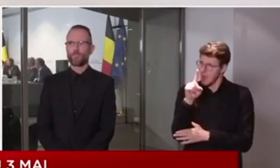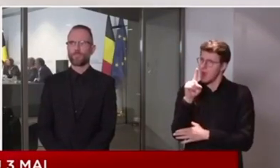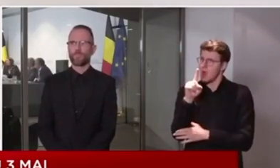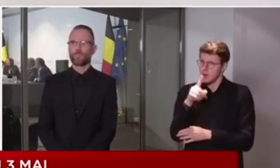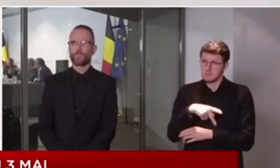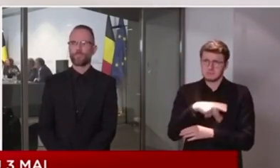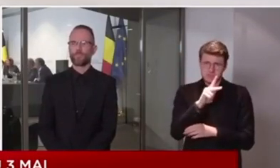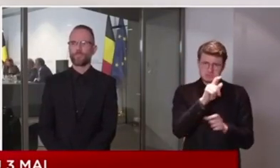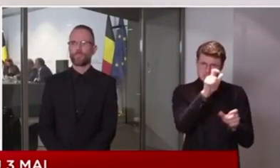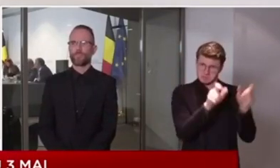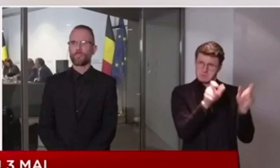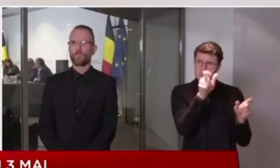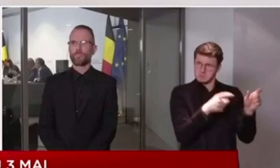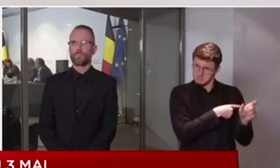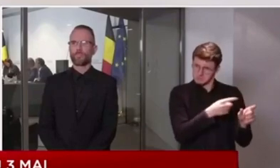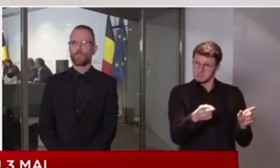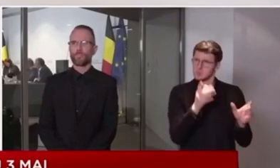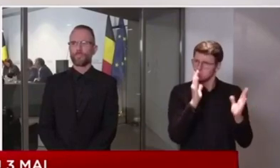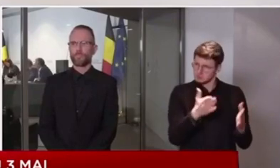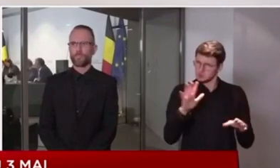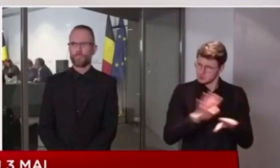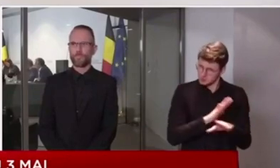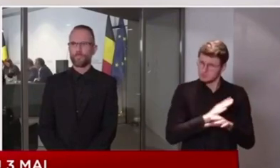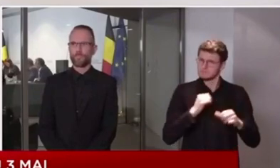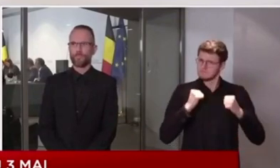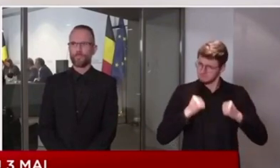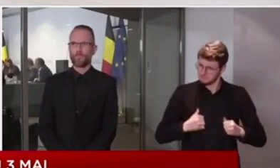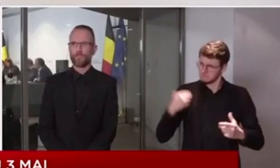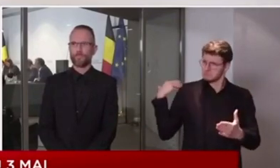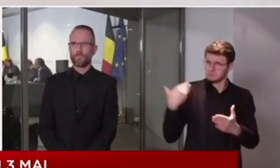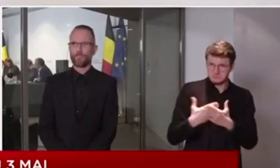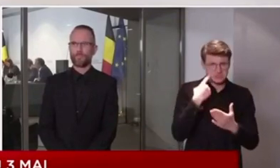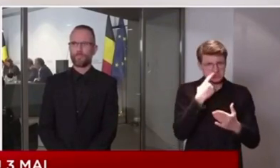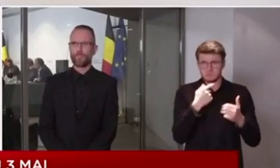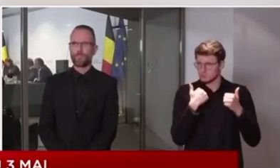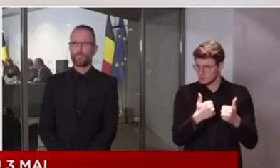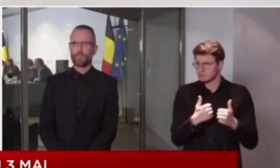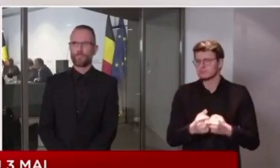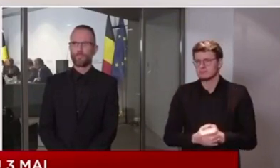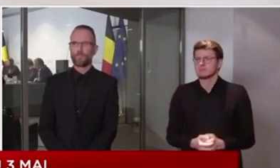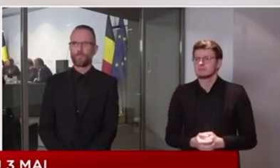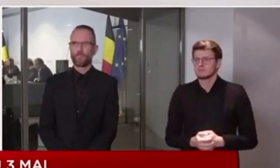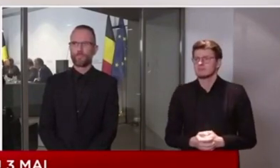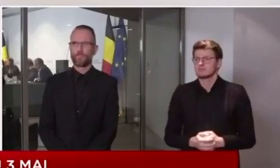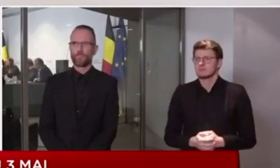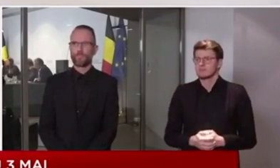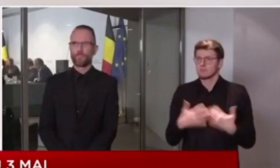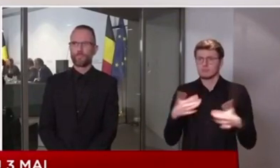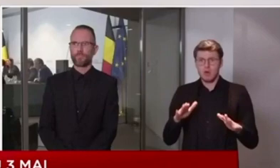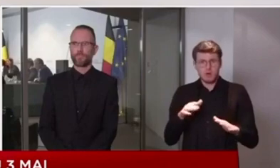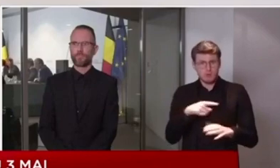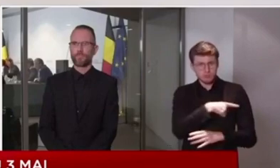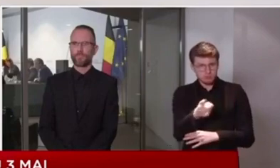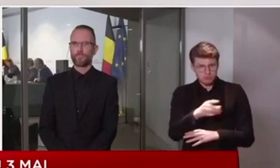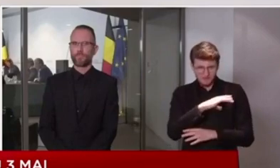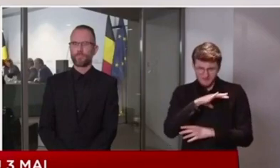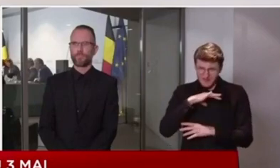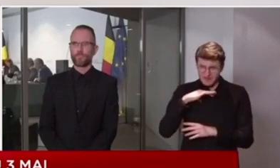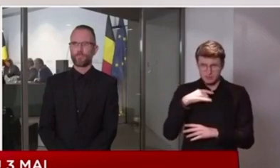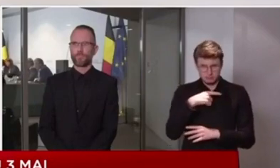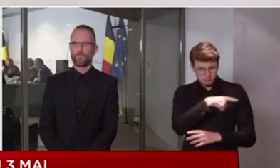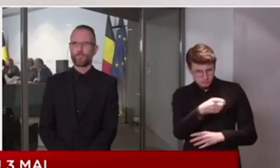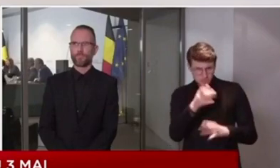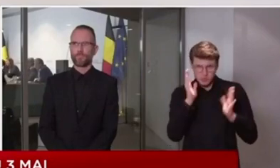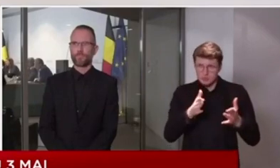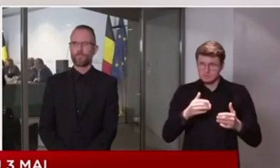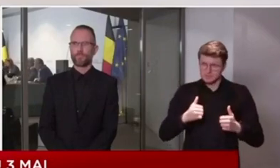Mais la grande majorité d'entre nous, nous avons tenu le coup. Nous pouvons tous être fiers des efforts que nous